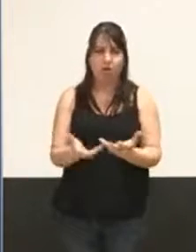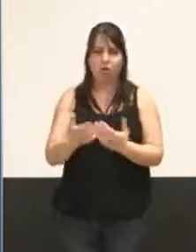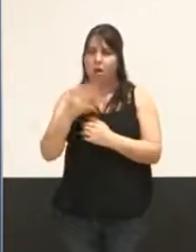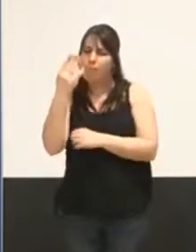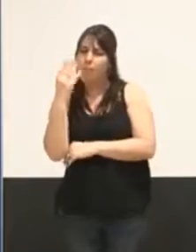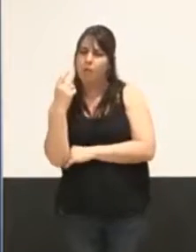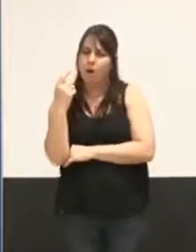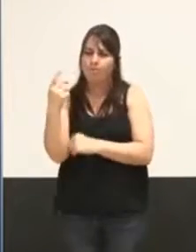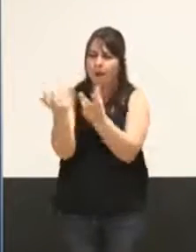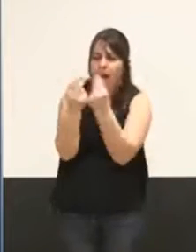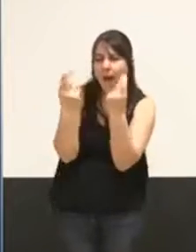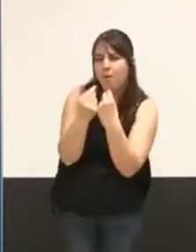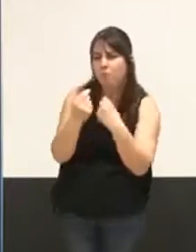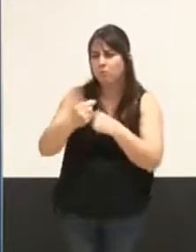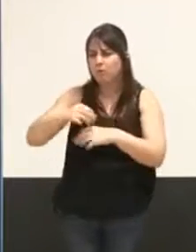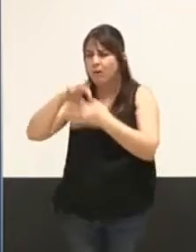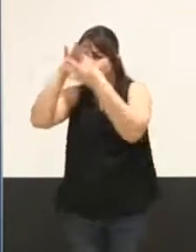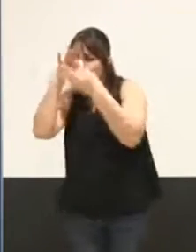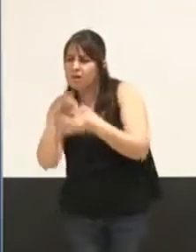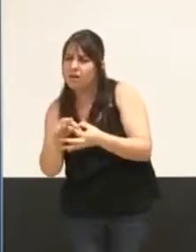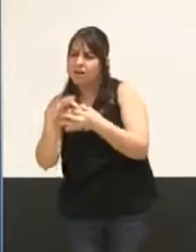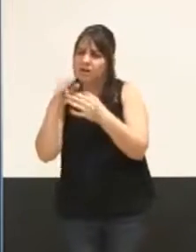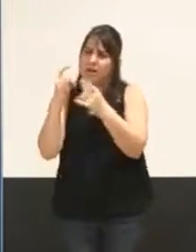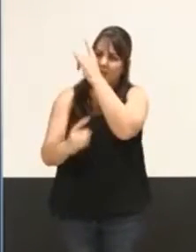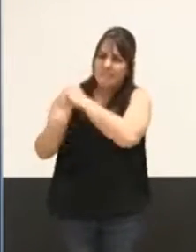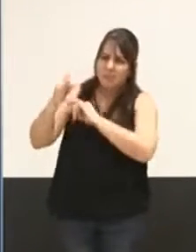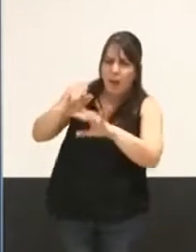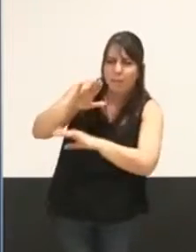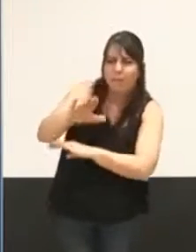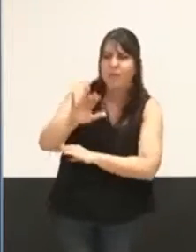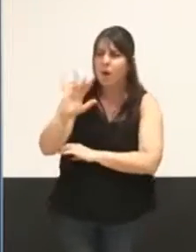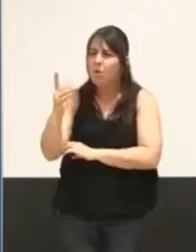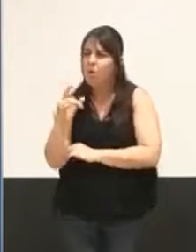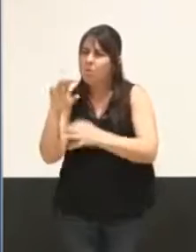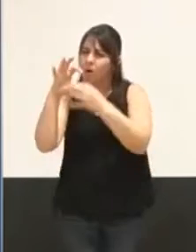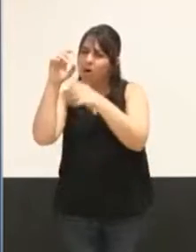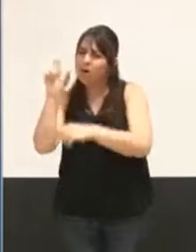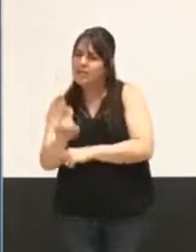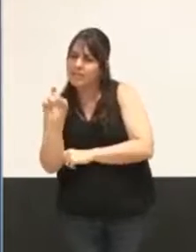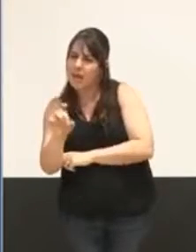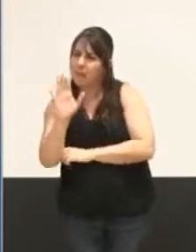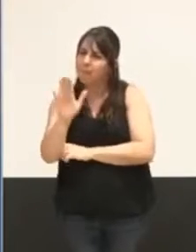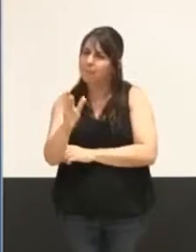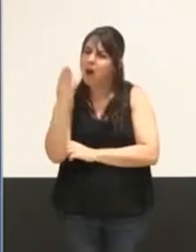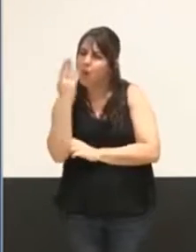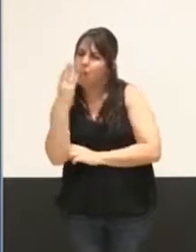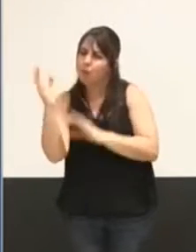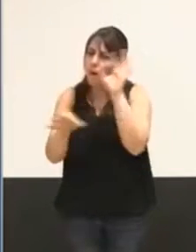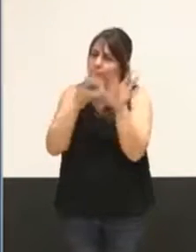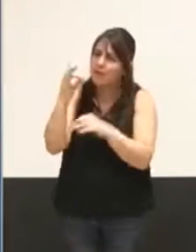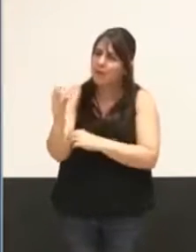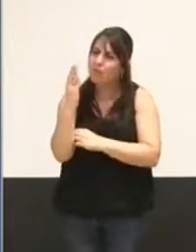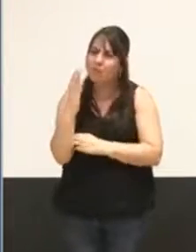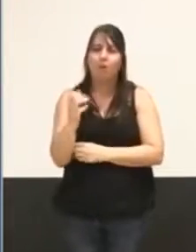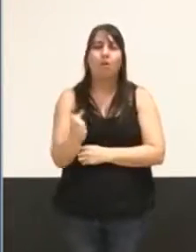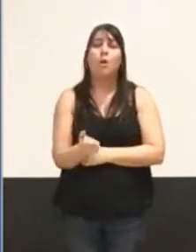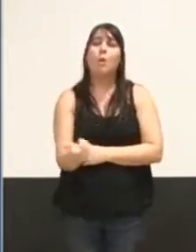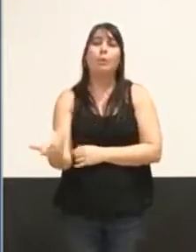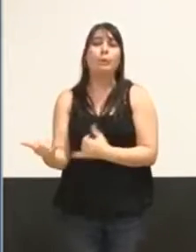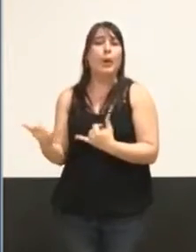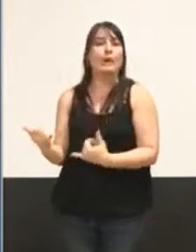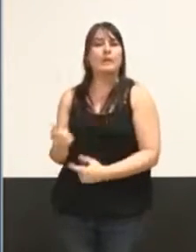et connaître l'histoire et les pratiques de cette religion, qui n'en déplaise à certains ici,